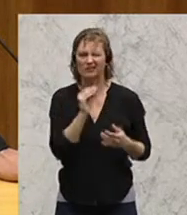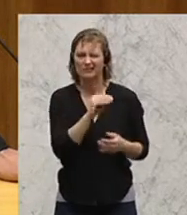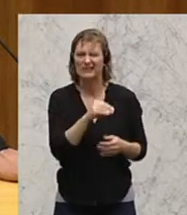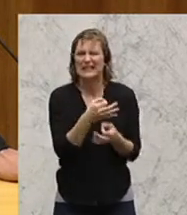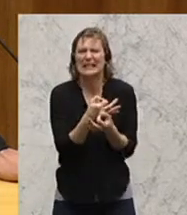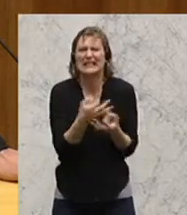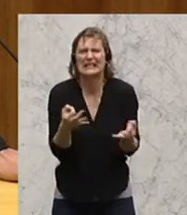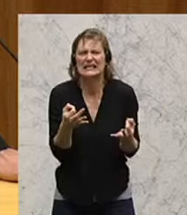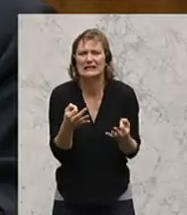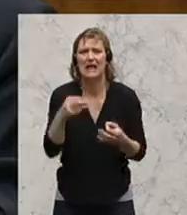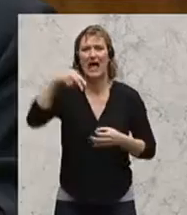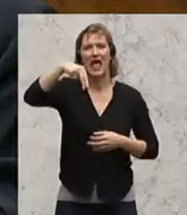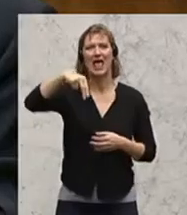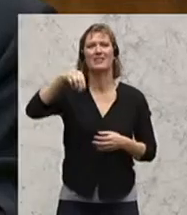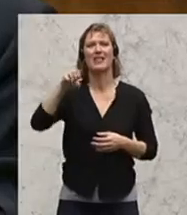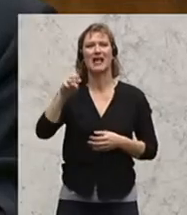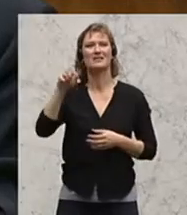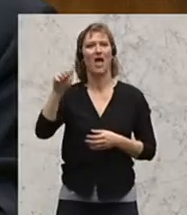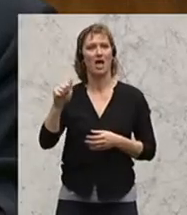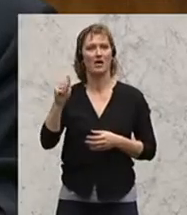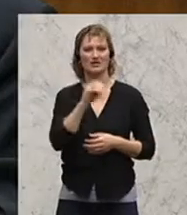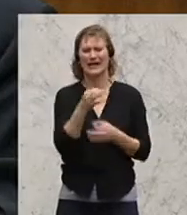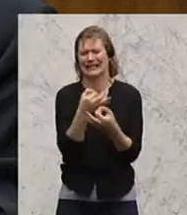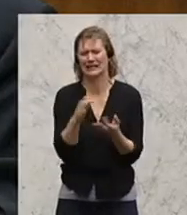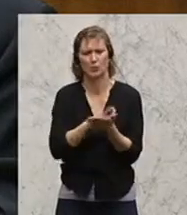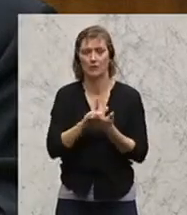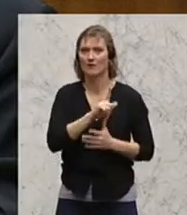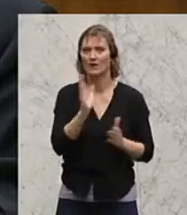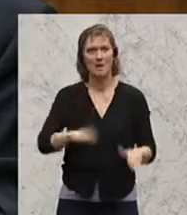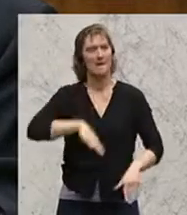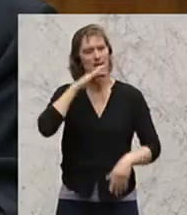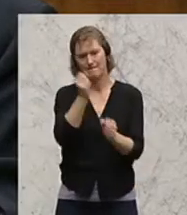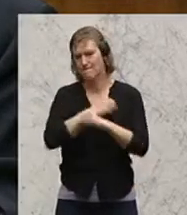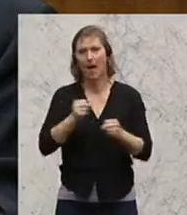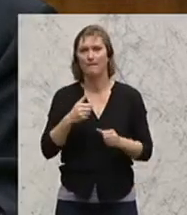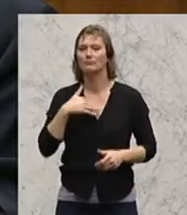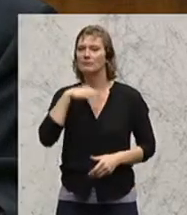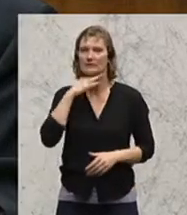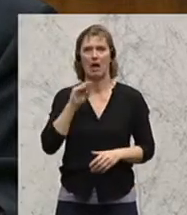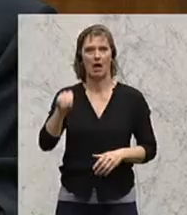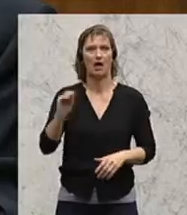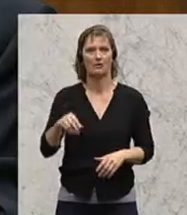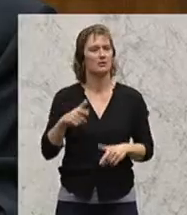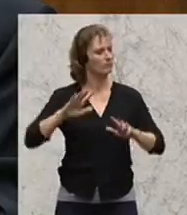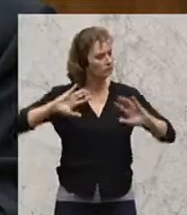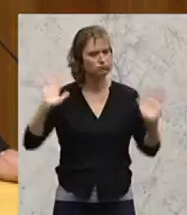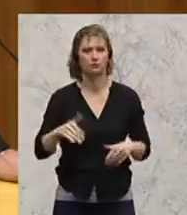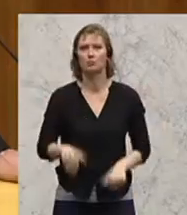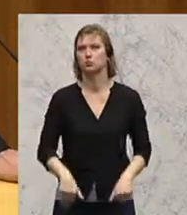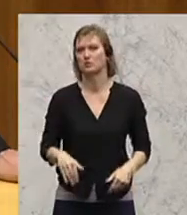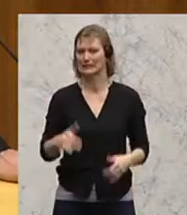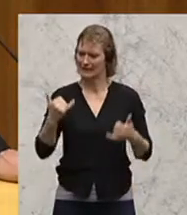überhaupt nichts über die NSA. Da hat es nicht nur uns gereicht, sondern etlichen Abgeordneten in diesem Haus. Und da war man der Meinung, na,